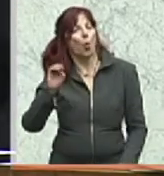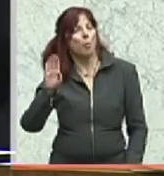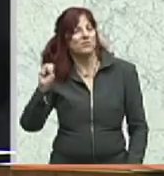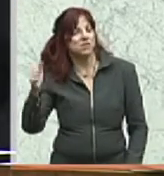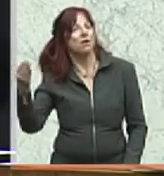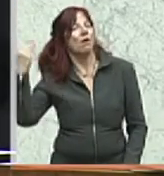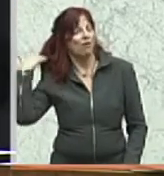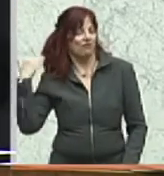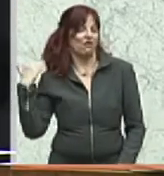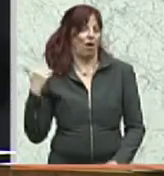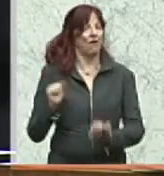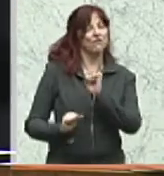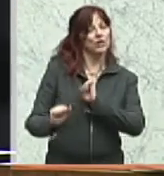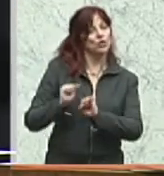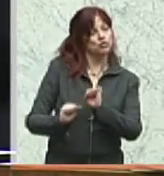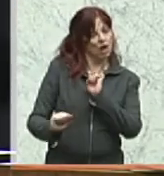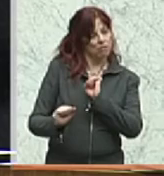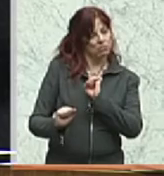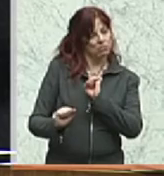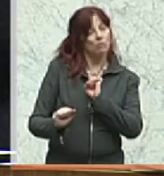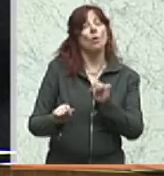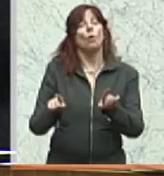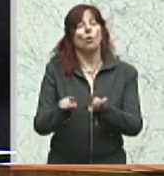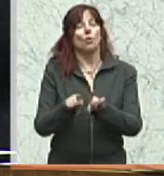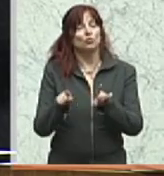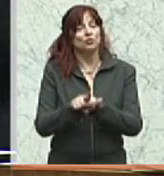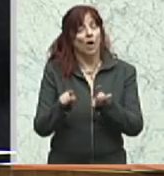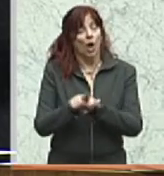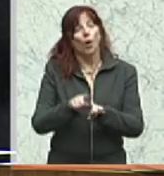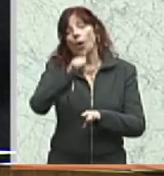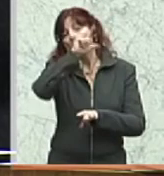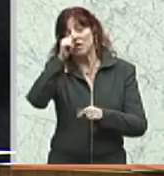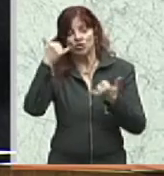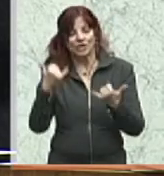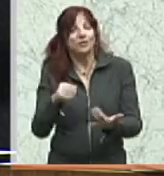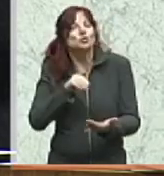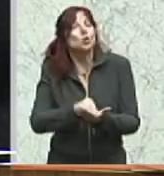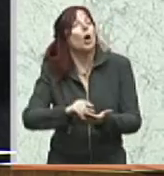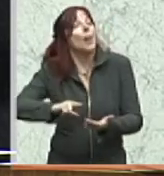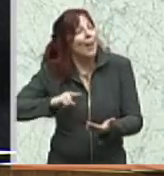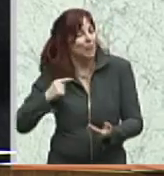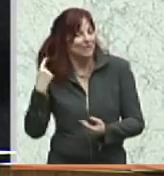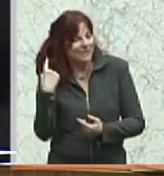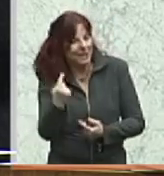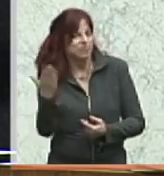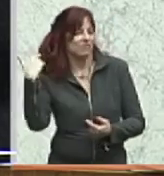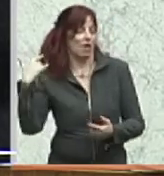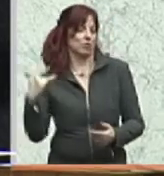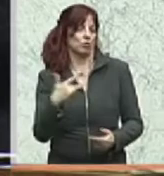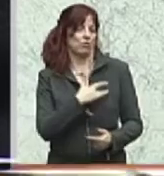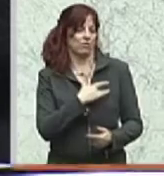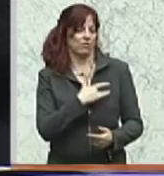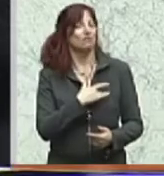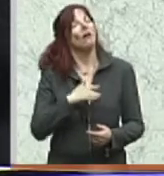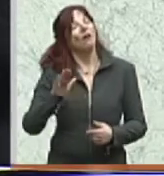durchaus auch noch Menschen leben, die betroffen sind. Ich erinnere daran, dass die Kinder und Enkel dieser